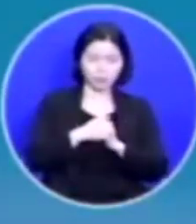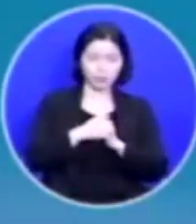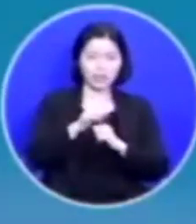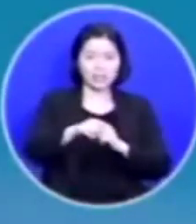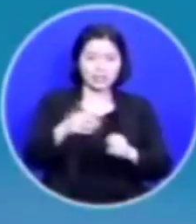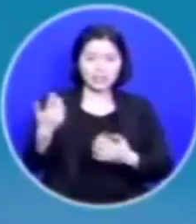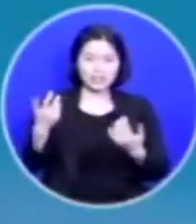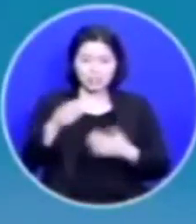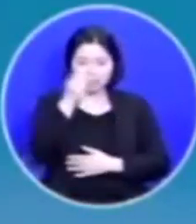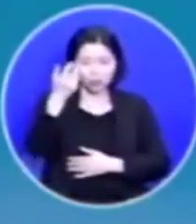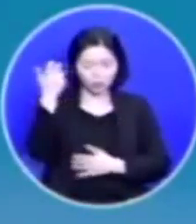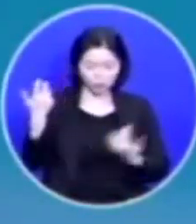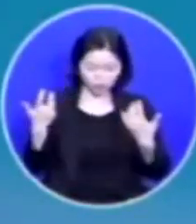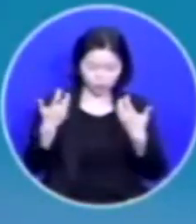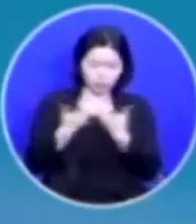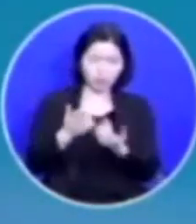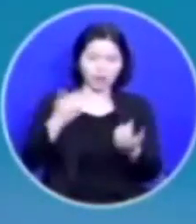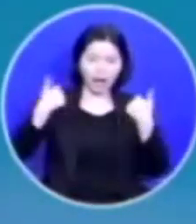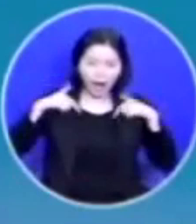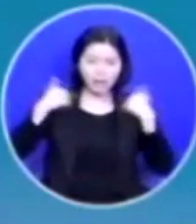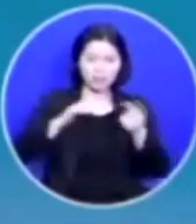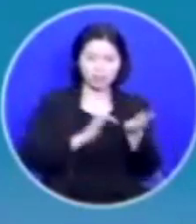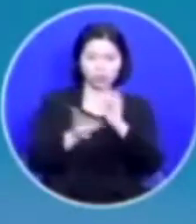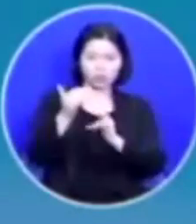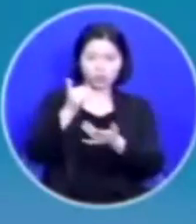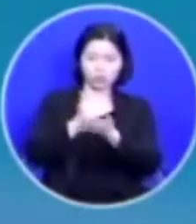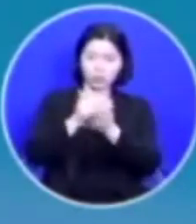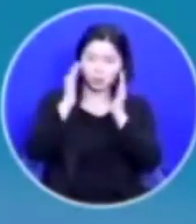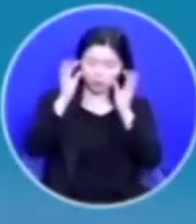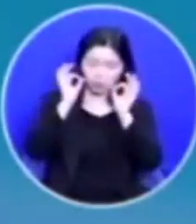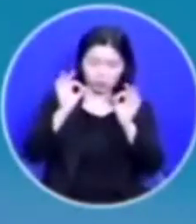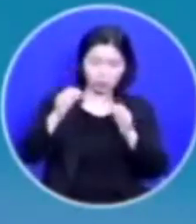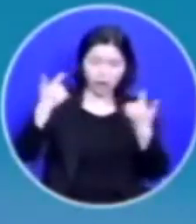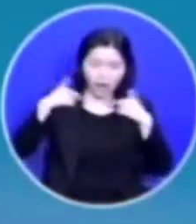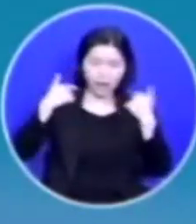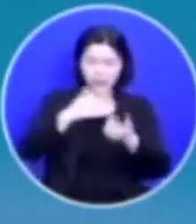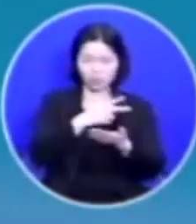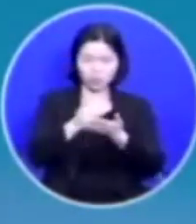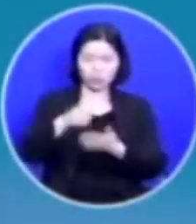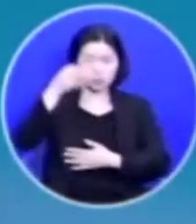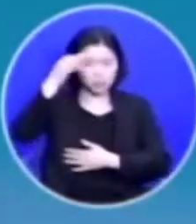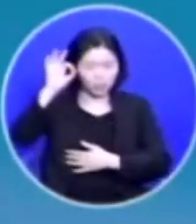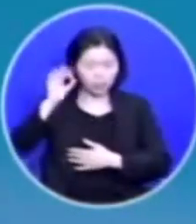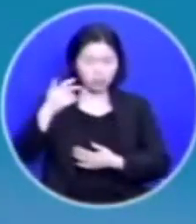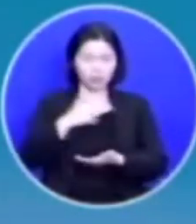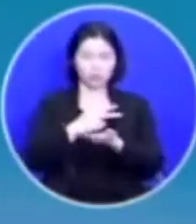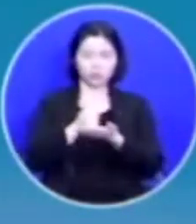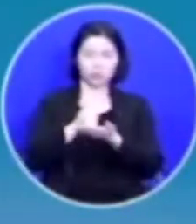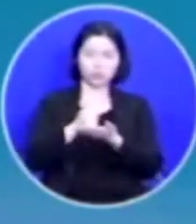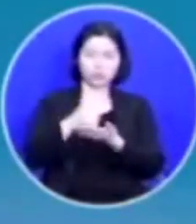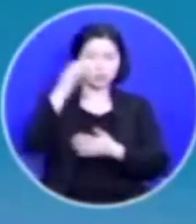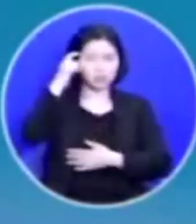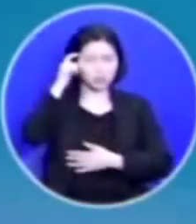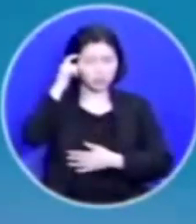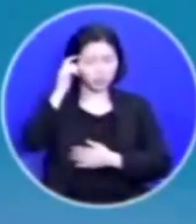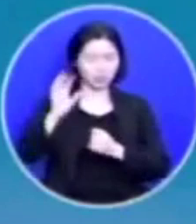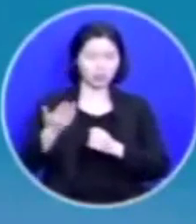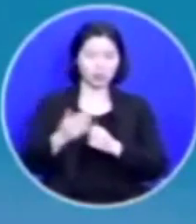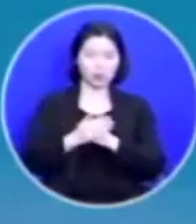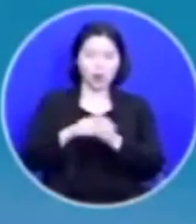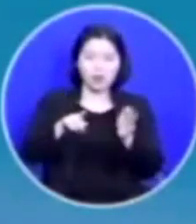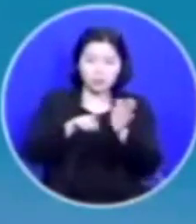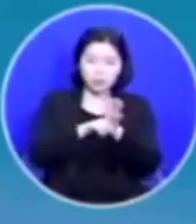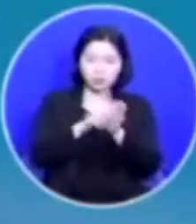것입니다 늘 주님이 생각나고 늘 주님이 의식이 되고 내가 늘 믿음으로 주님을